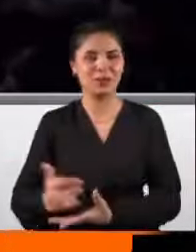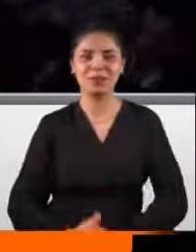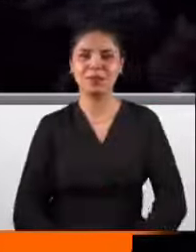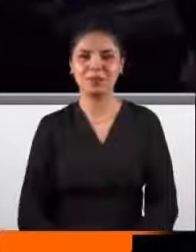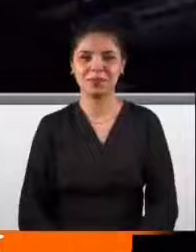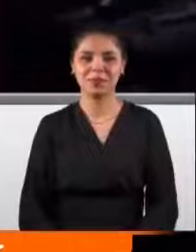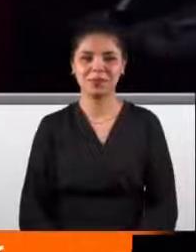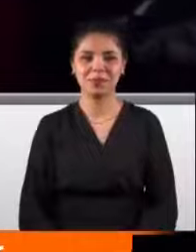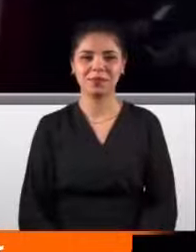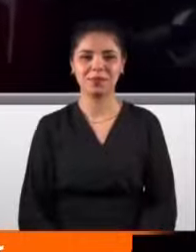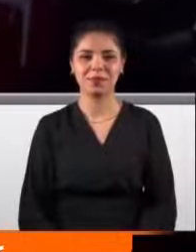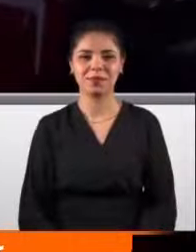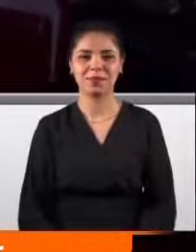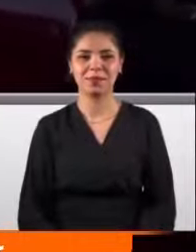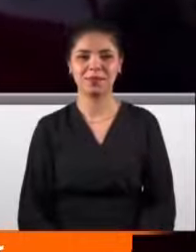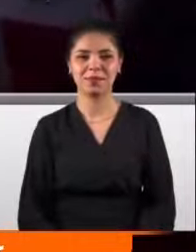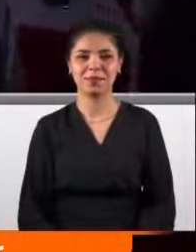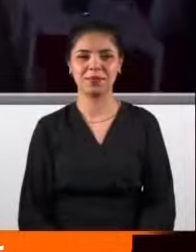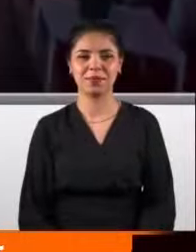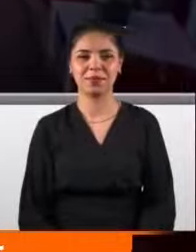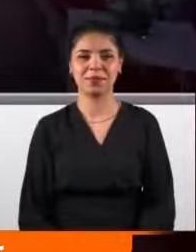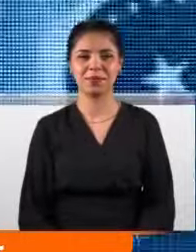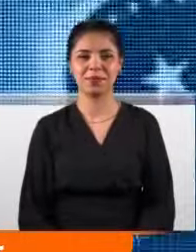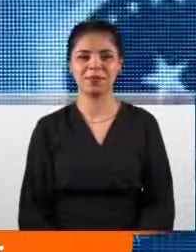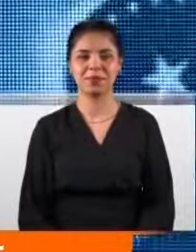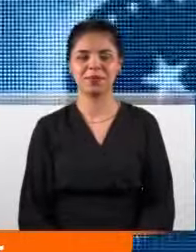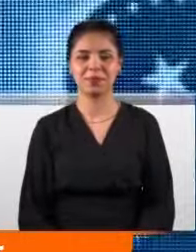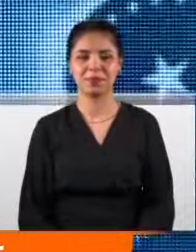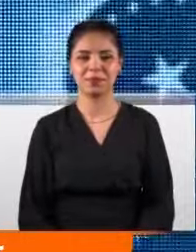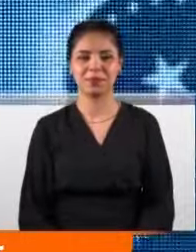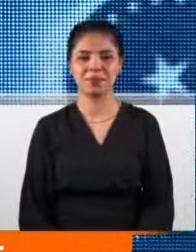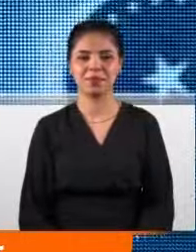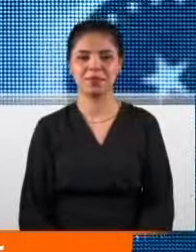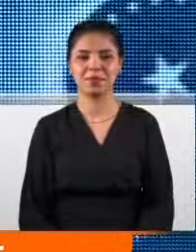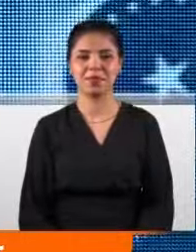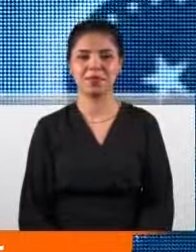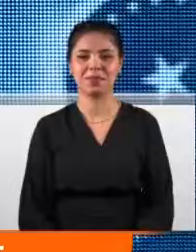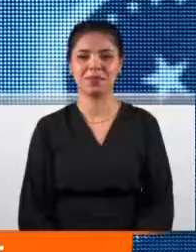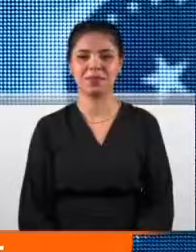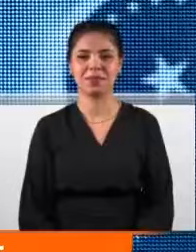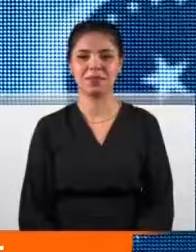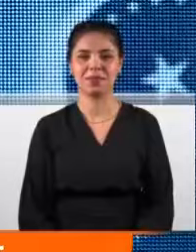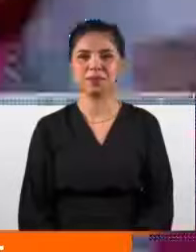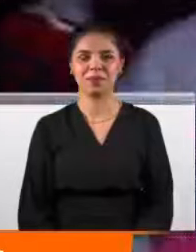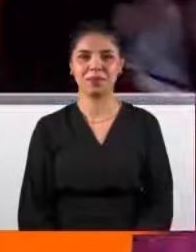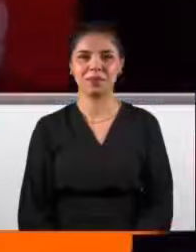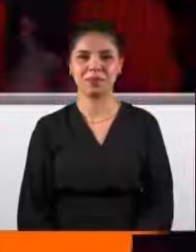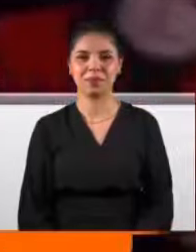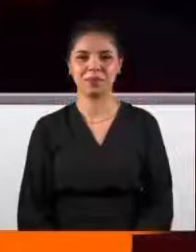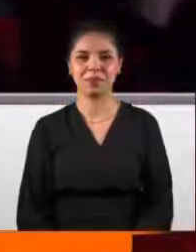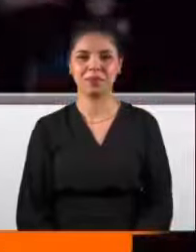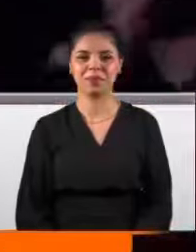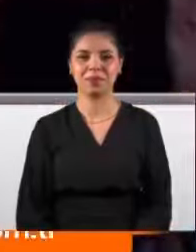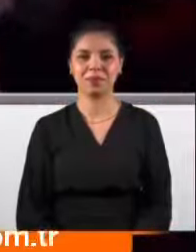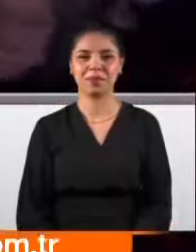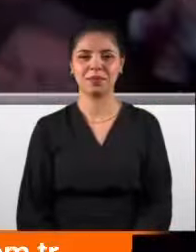ve renkleri birleştirerek bir olmak, beraber olmaktır. Kadın olmak, bilgisi, emeği, alın teriyle